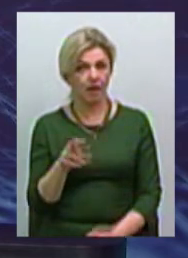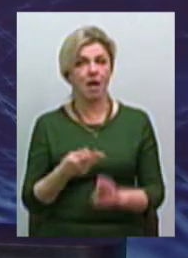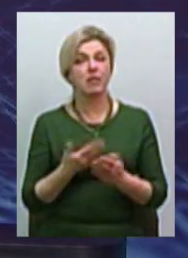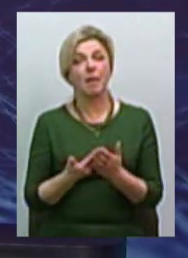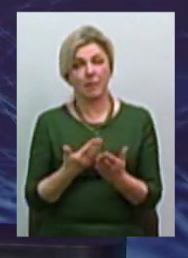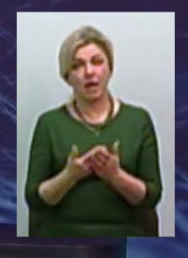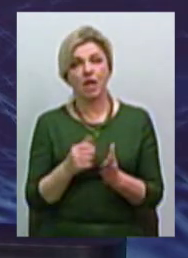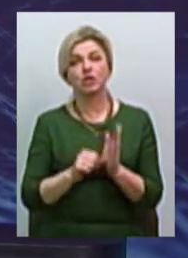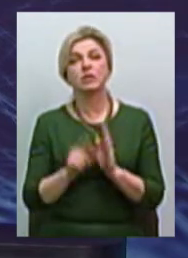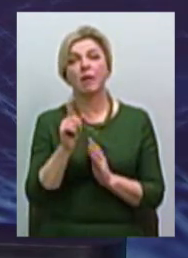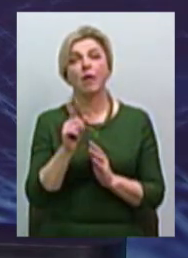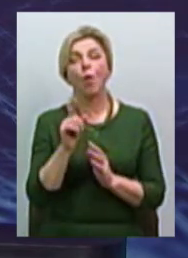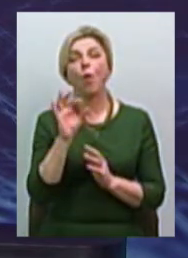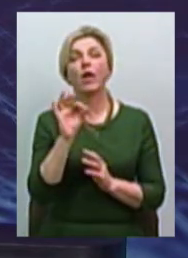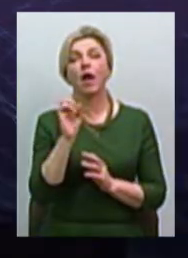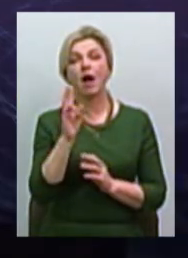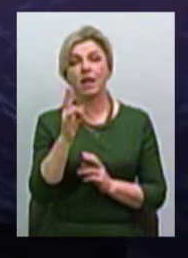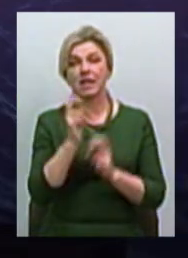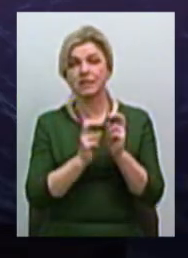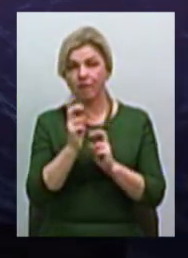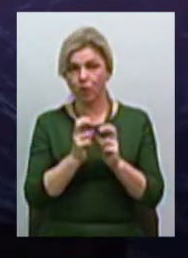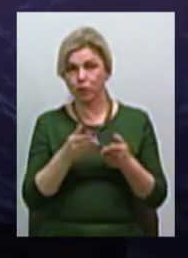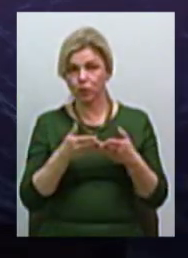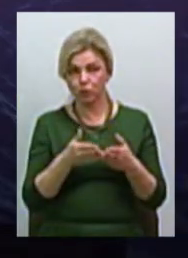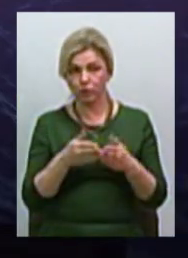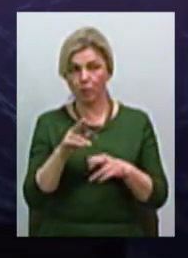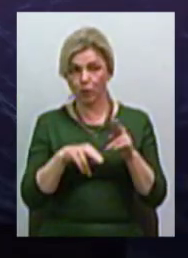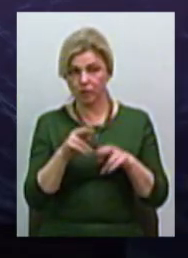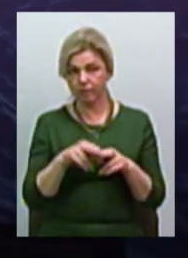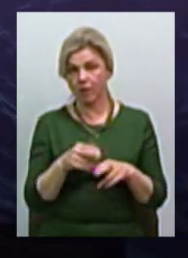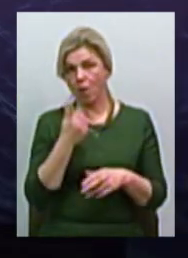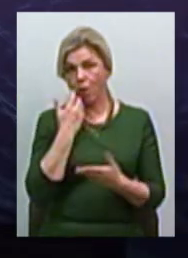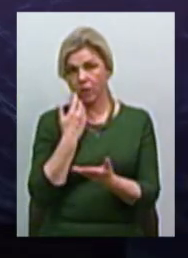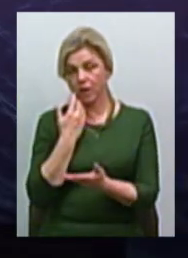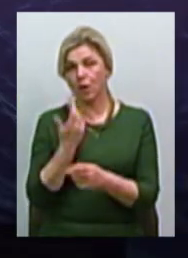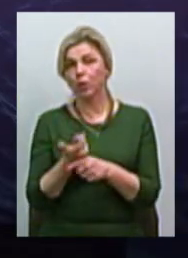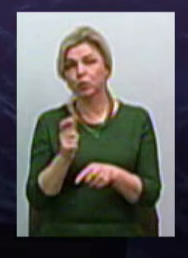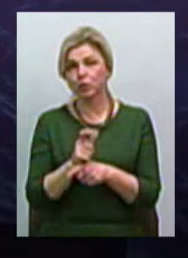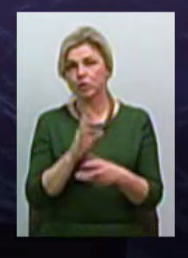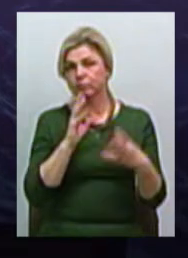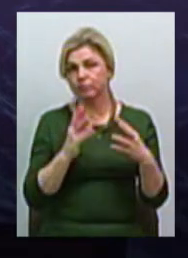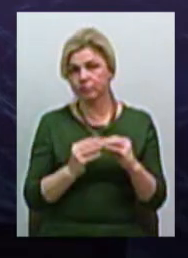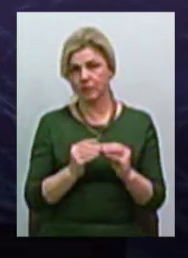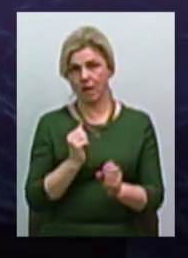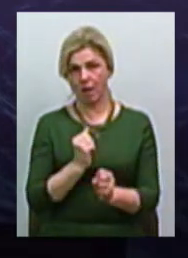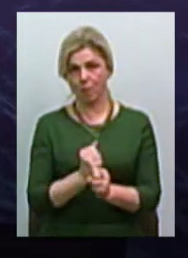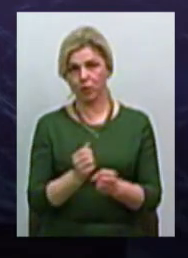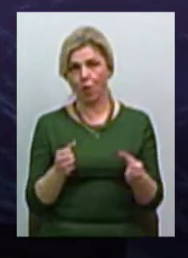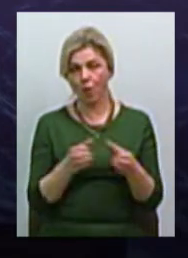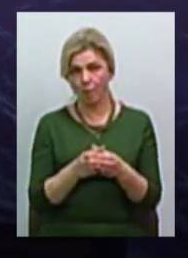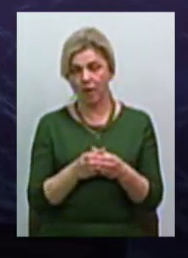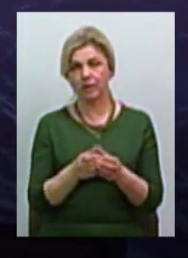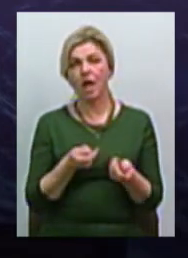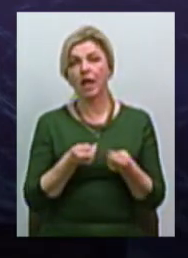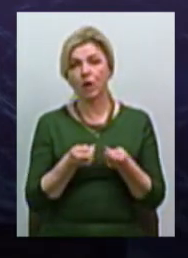суднобудівний завод «Океан». Це яскравий приклад, коли дуже злагоджено спрацювала команда арбітражного